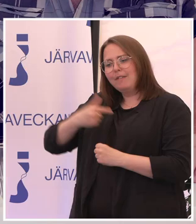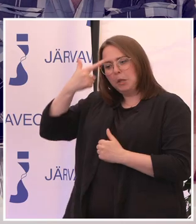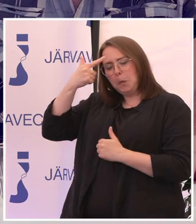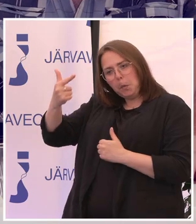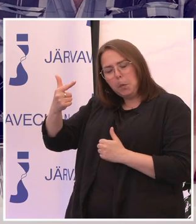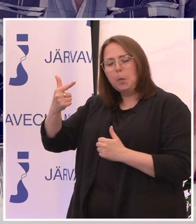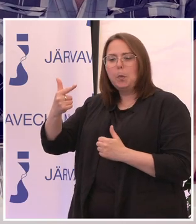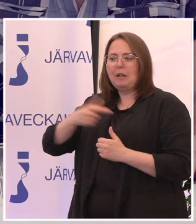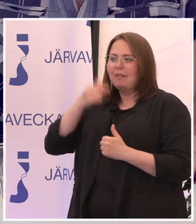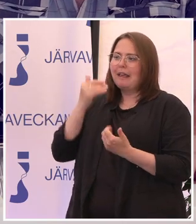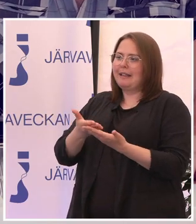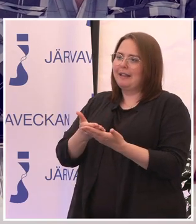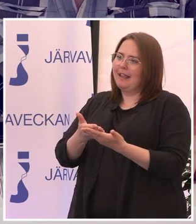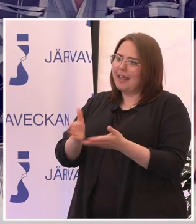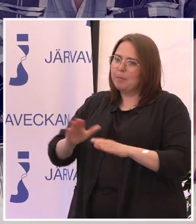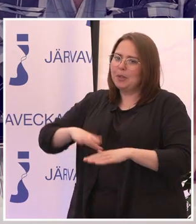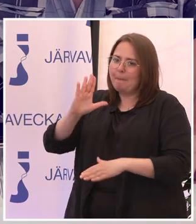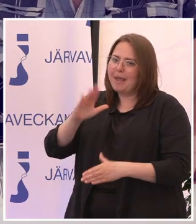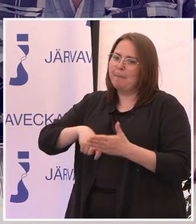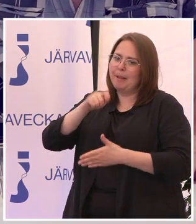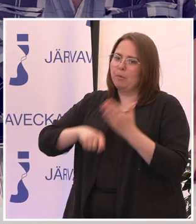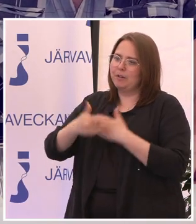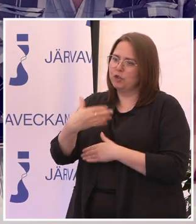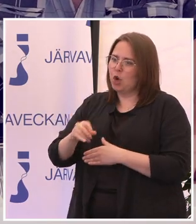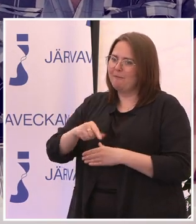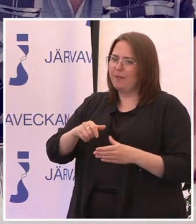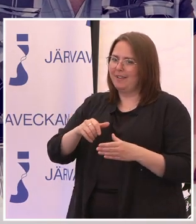erbjuda mer innanförskap för medborgarna helt enkelt.